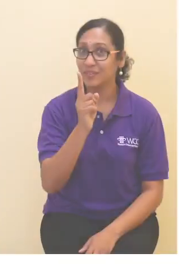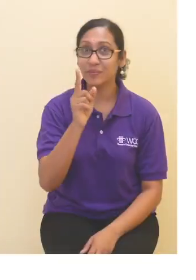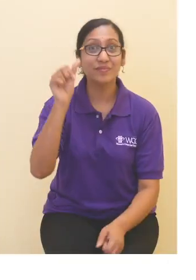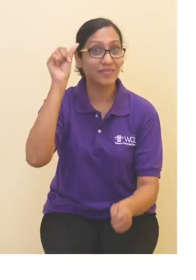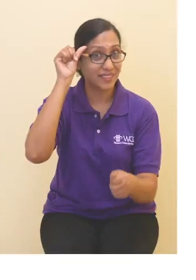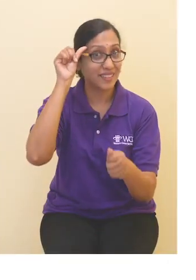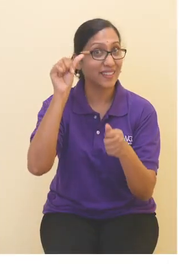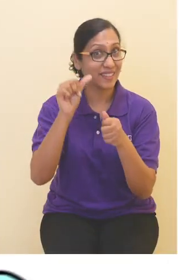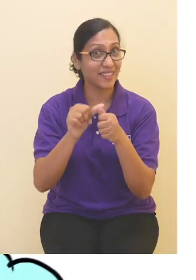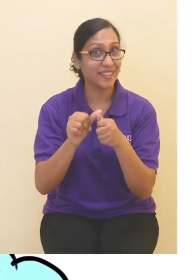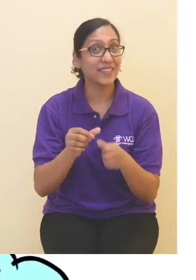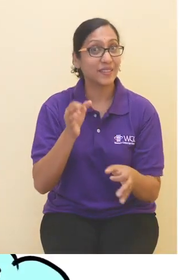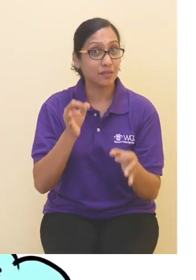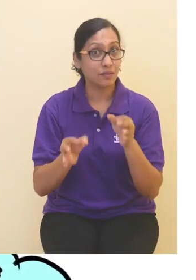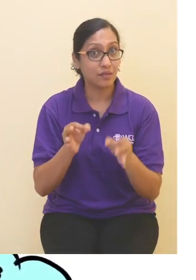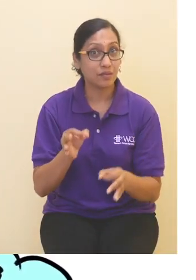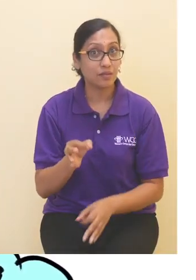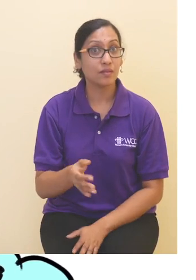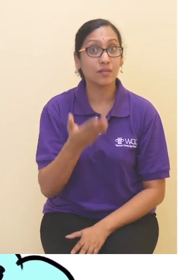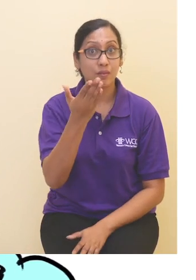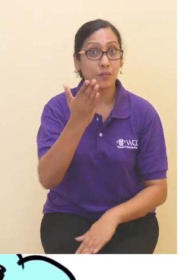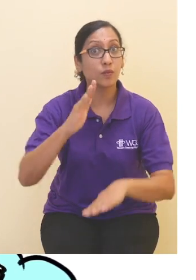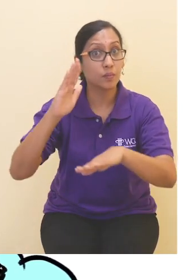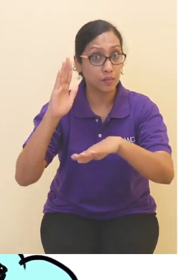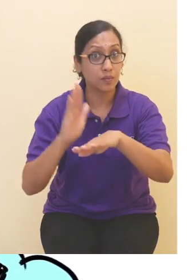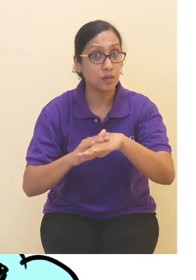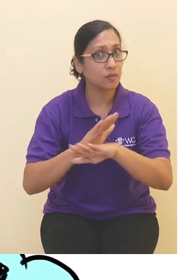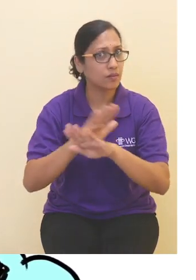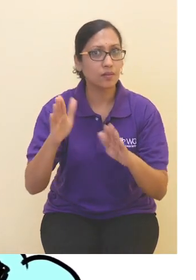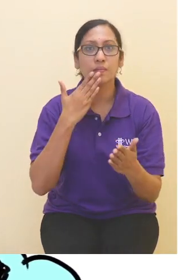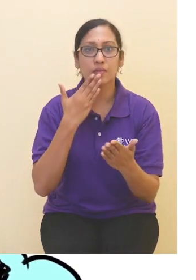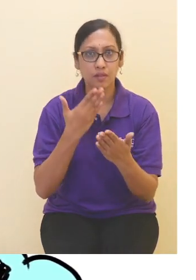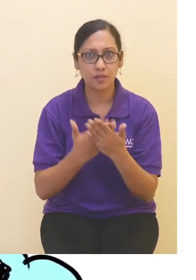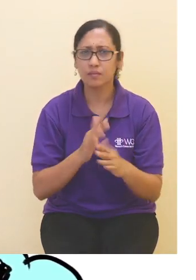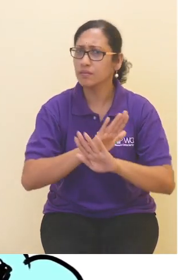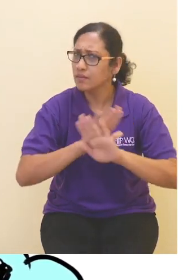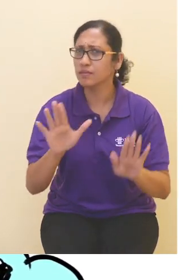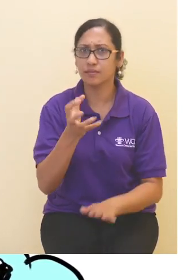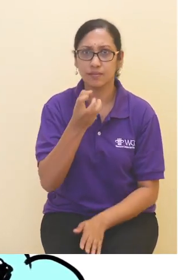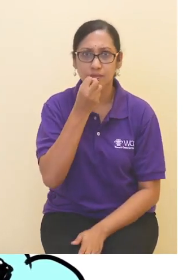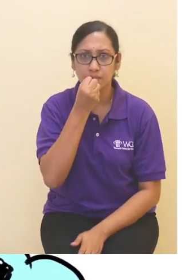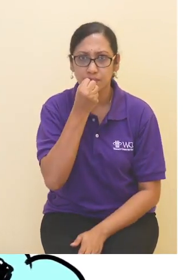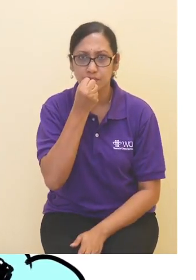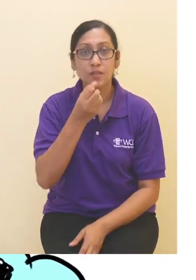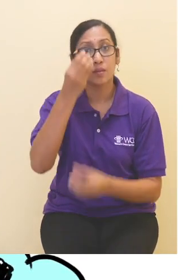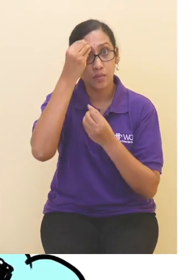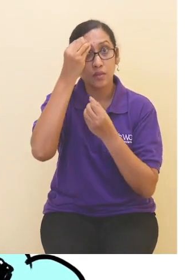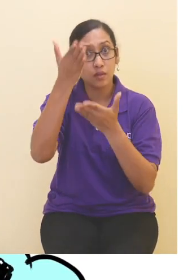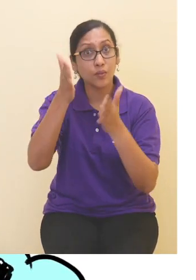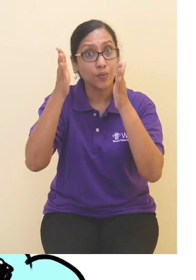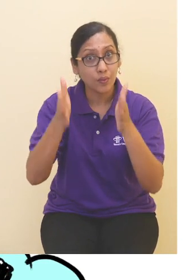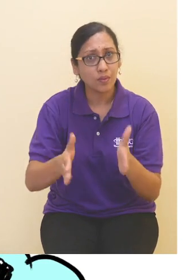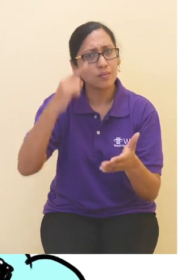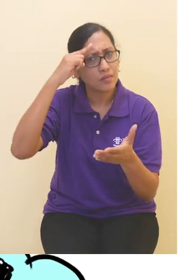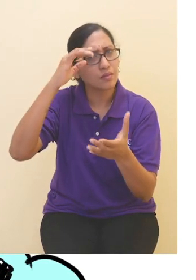ingat, jika kamu disentuh dengan sentuhan tidak baik, jangan merahsiakannya. Beritahu